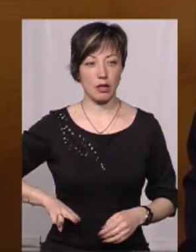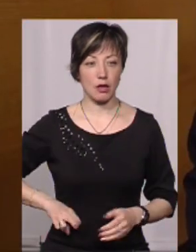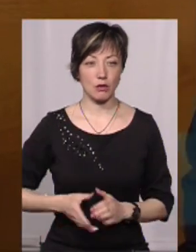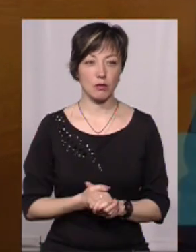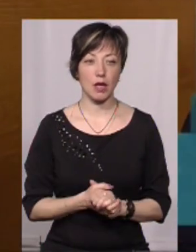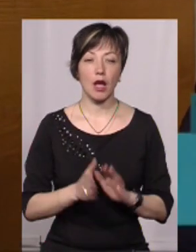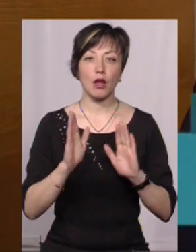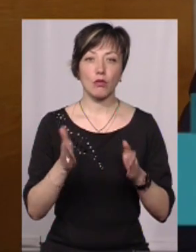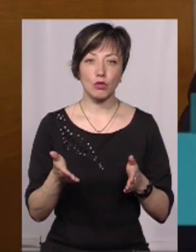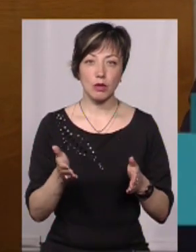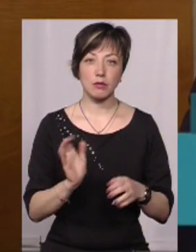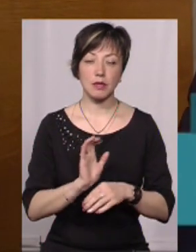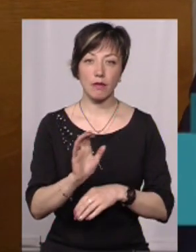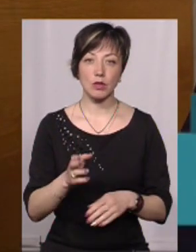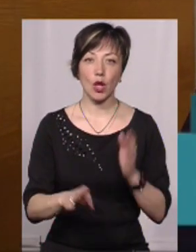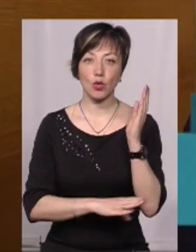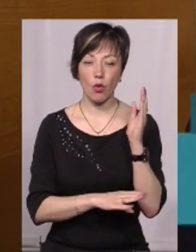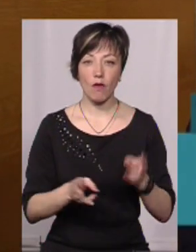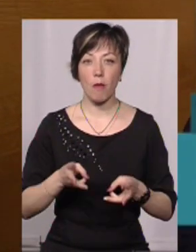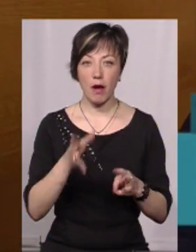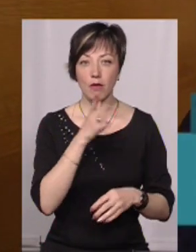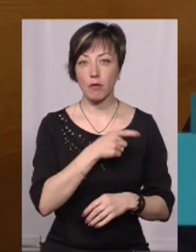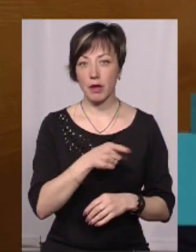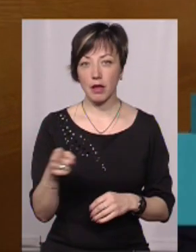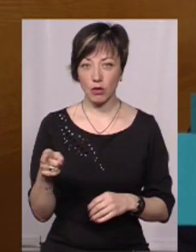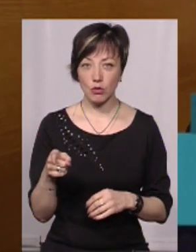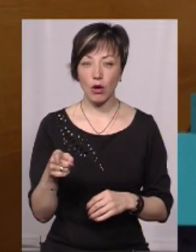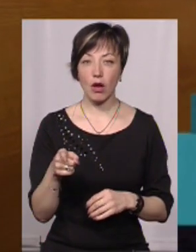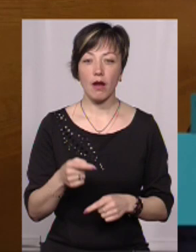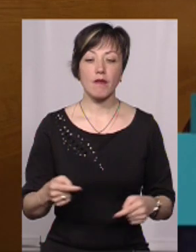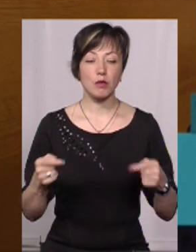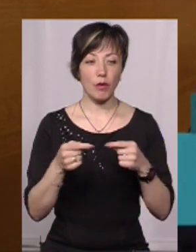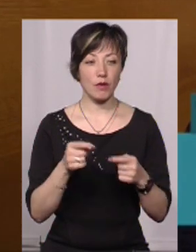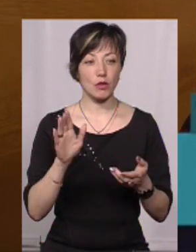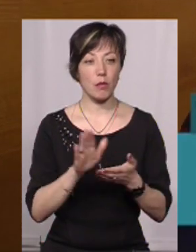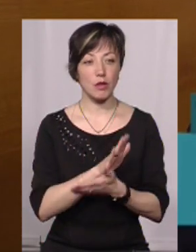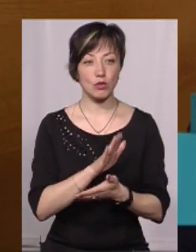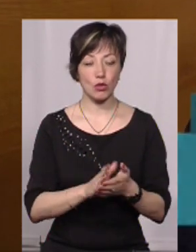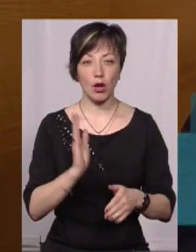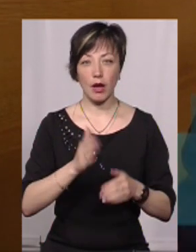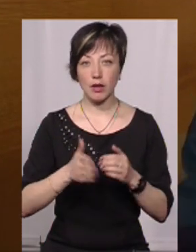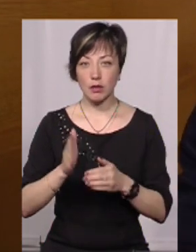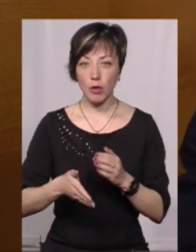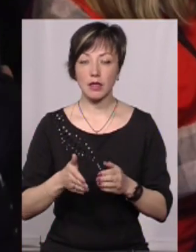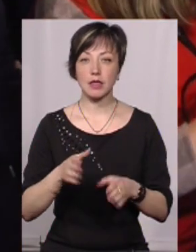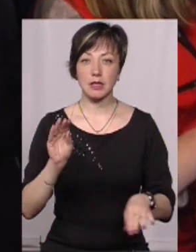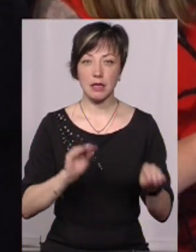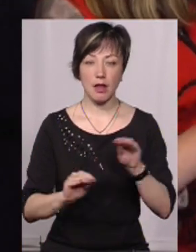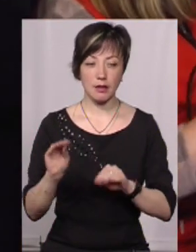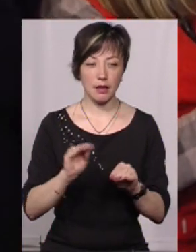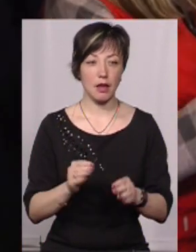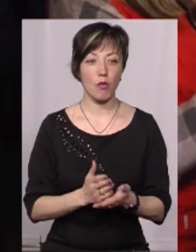Будемо завозити дрова на опалювальний період, відповідно, безплатно різати, рубати, складати.